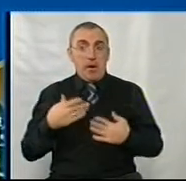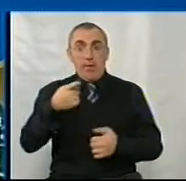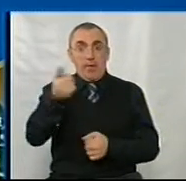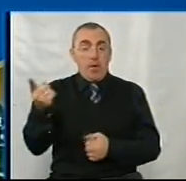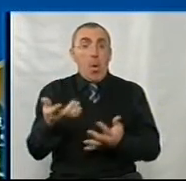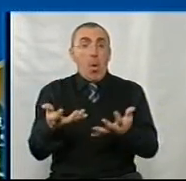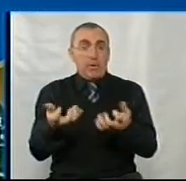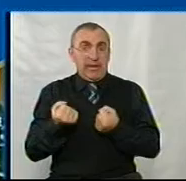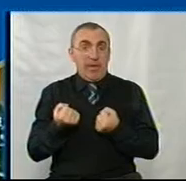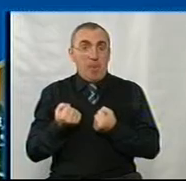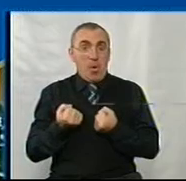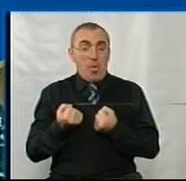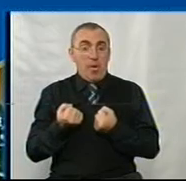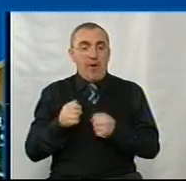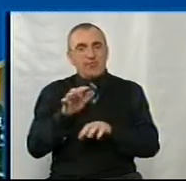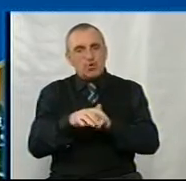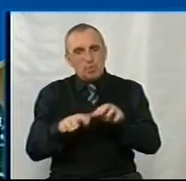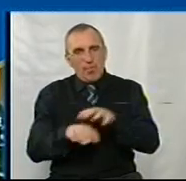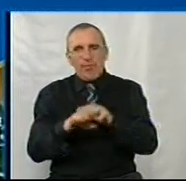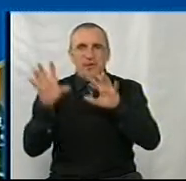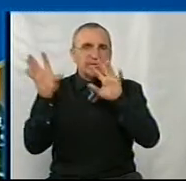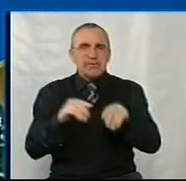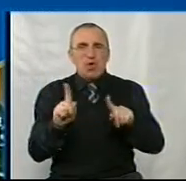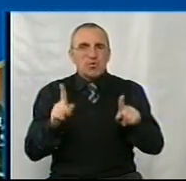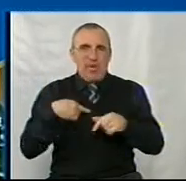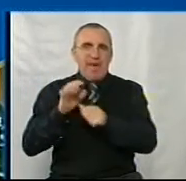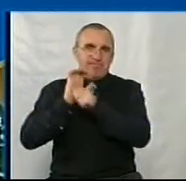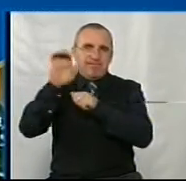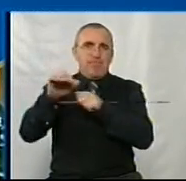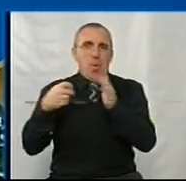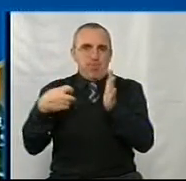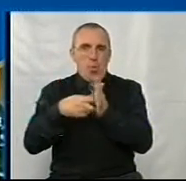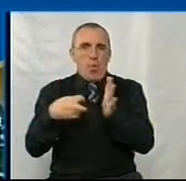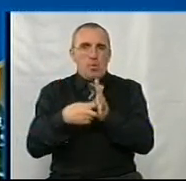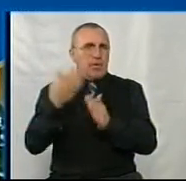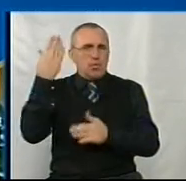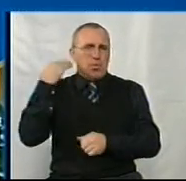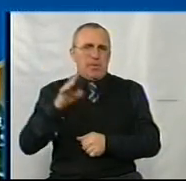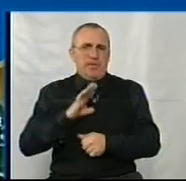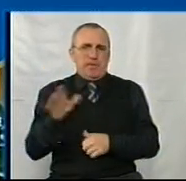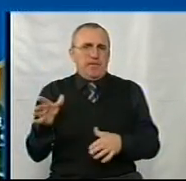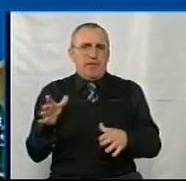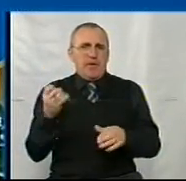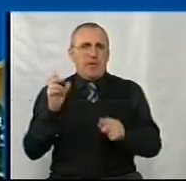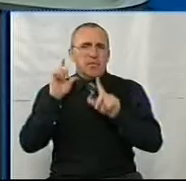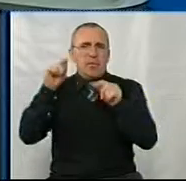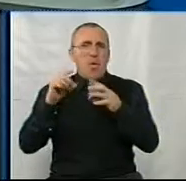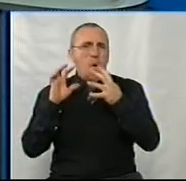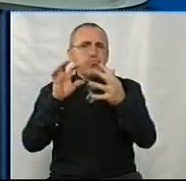отримували взуття все, що я пересилала їм поштою, тоді не було, я